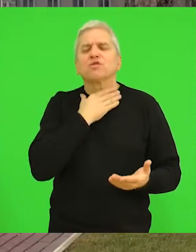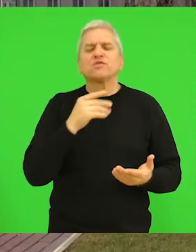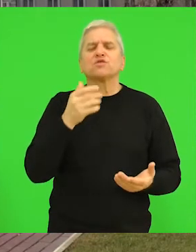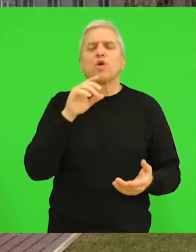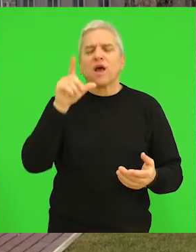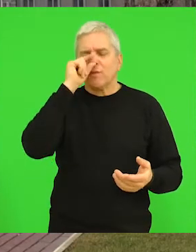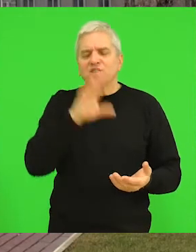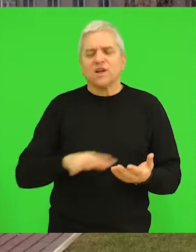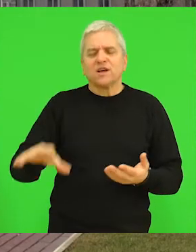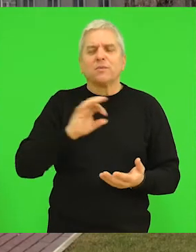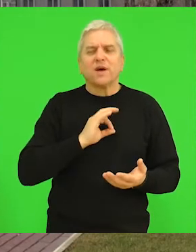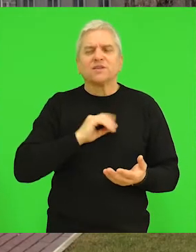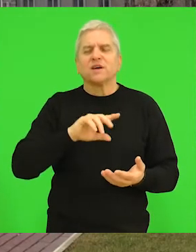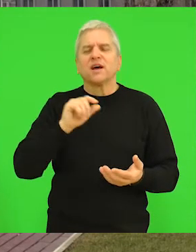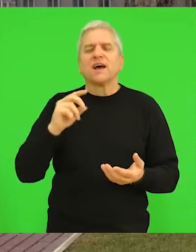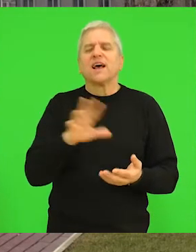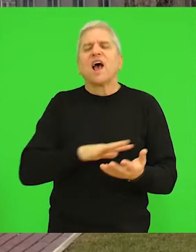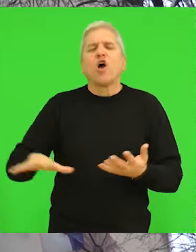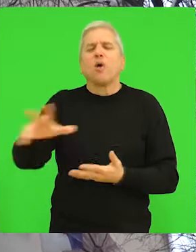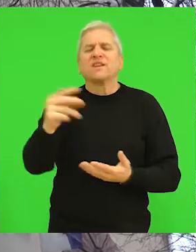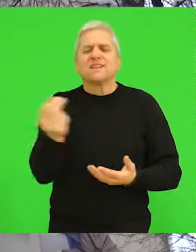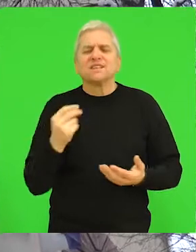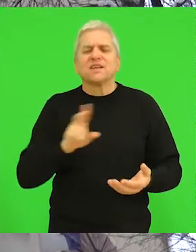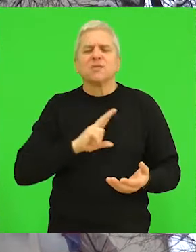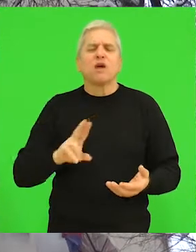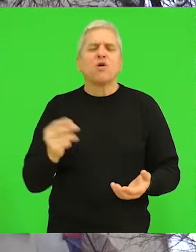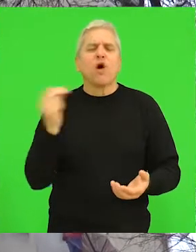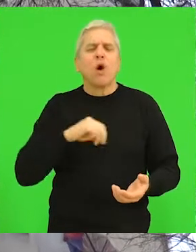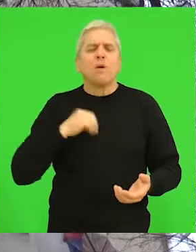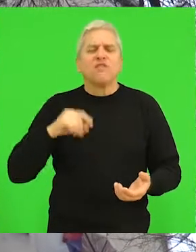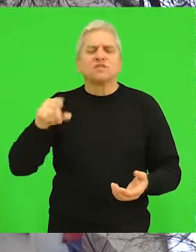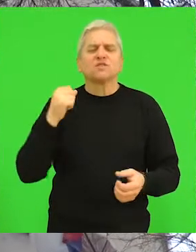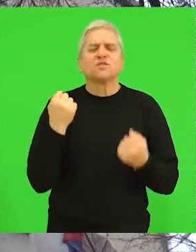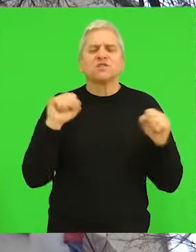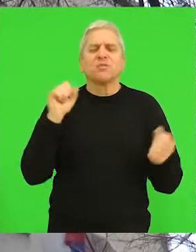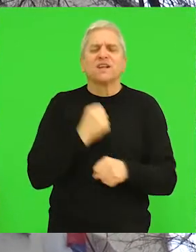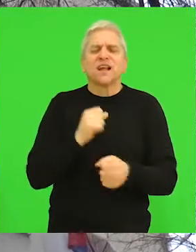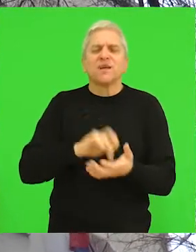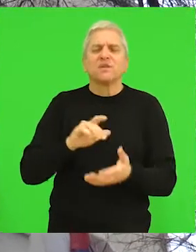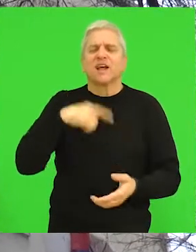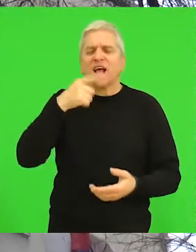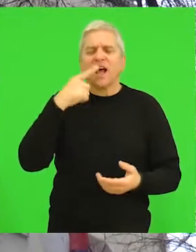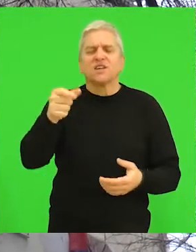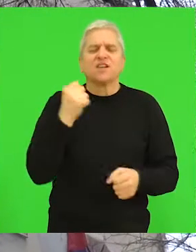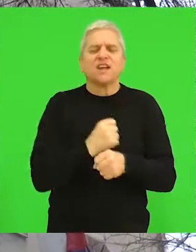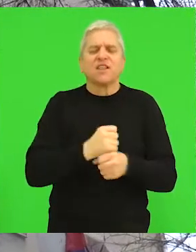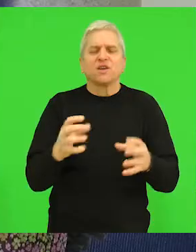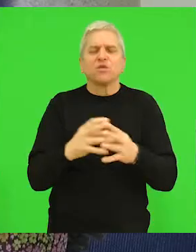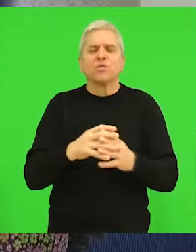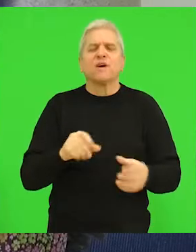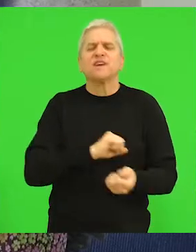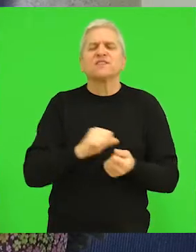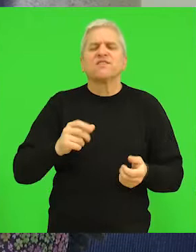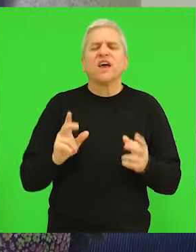teritoriju opštine Bečej, a potom i u celoj Srbiji, imaće obavezu da ih prime na slobodna radna mesta, tvrde u radnoj grupi.